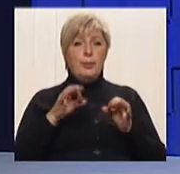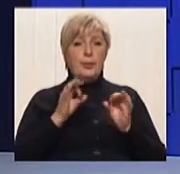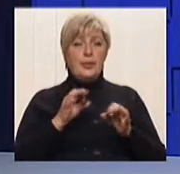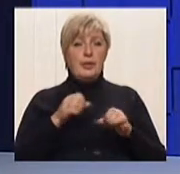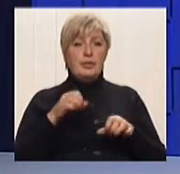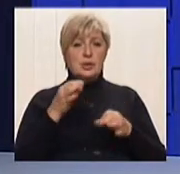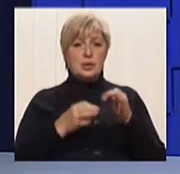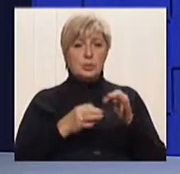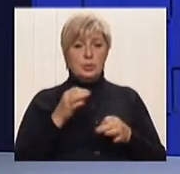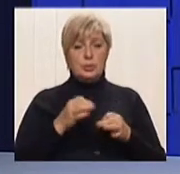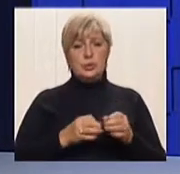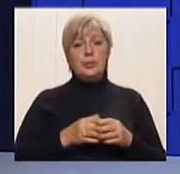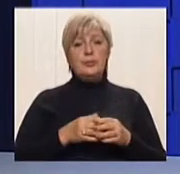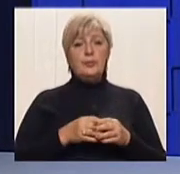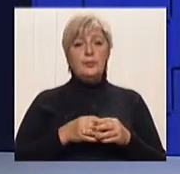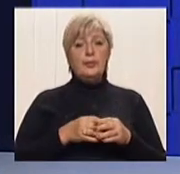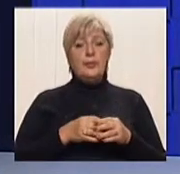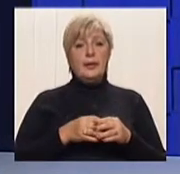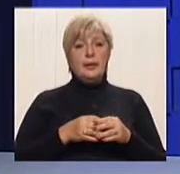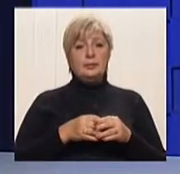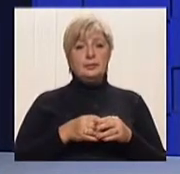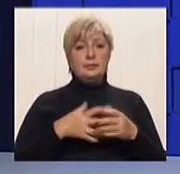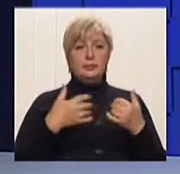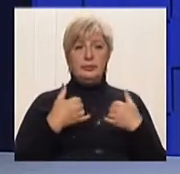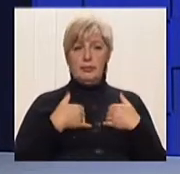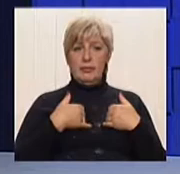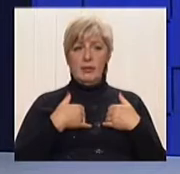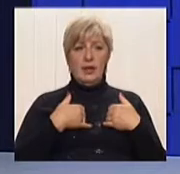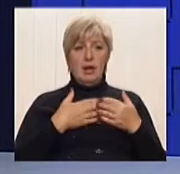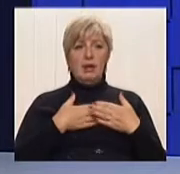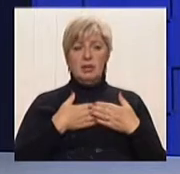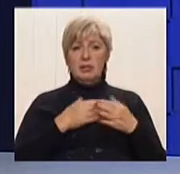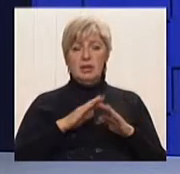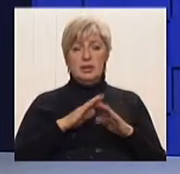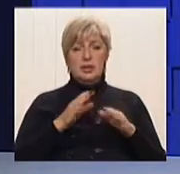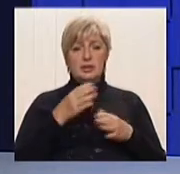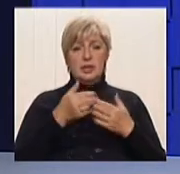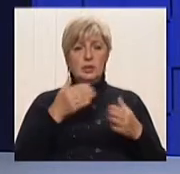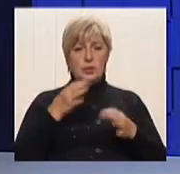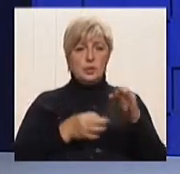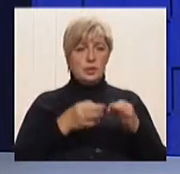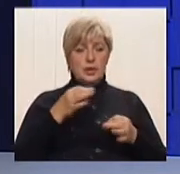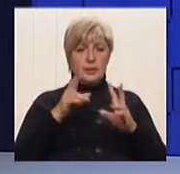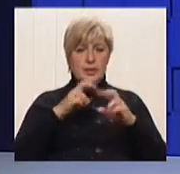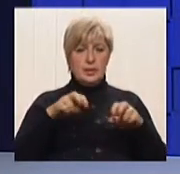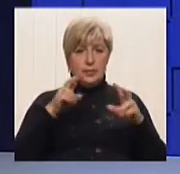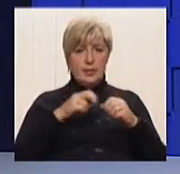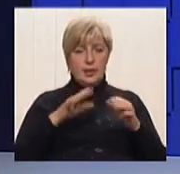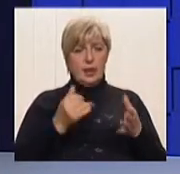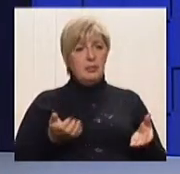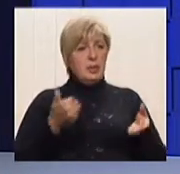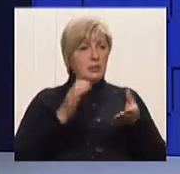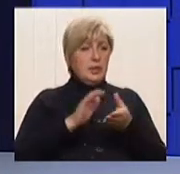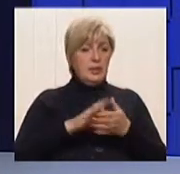до активного досудебного розбирательства і так називаємо медіація примирення сторон, которая дуже